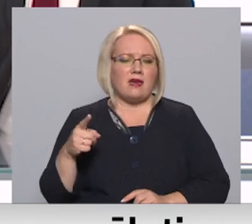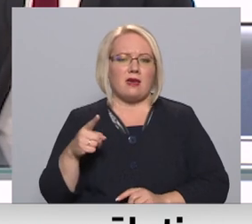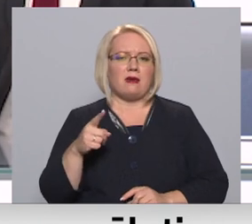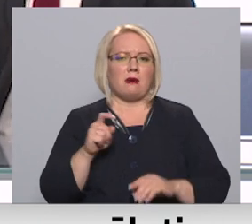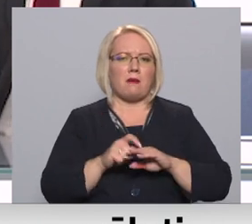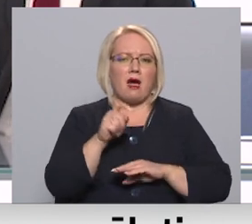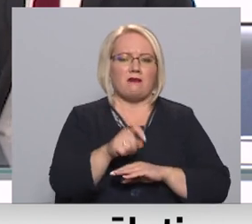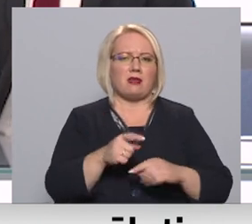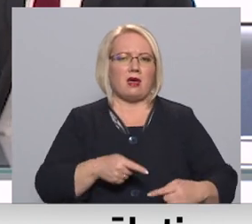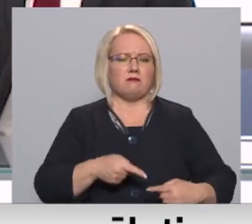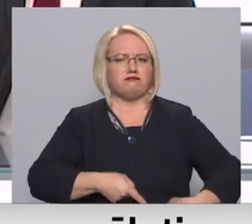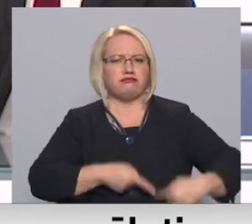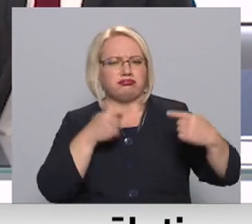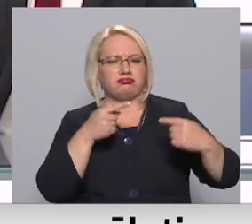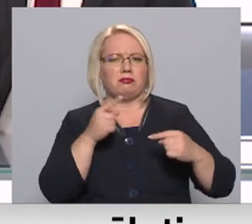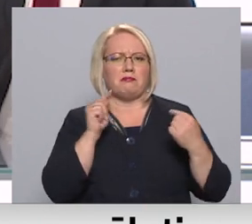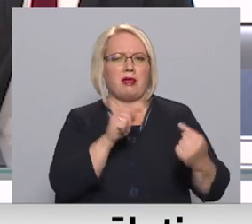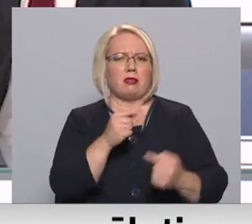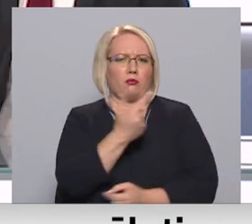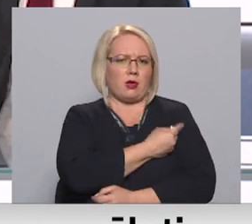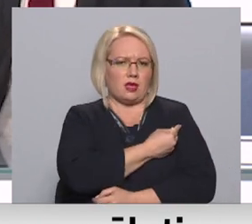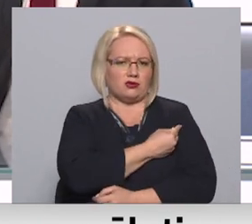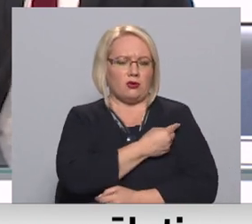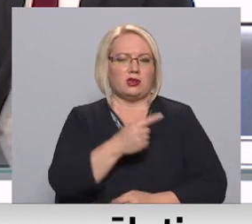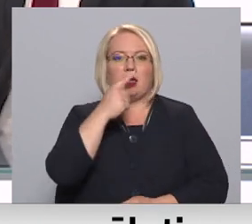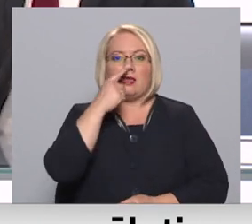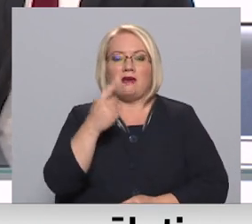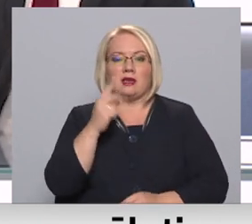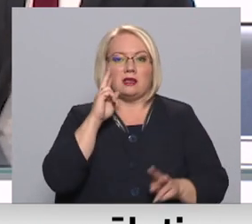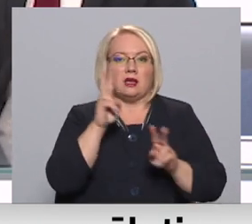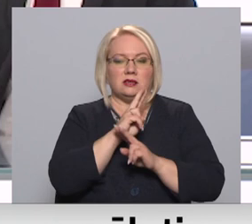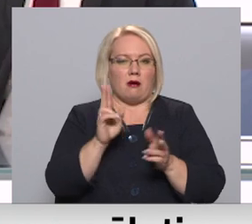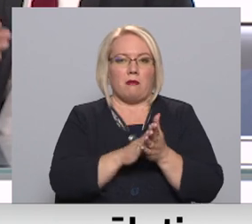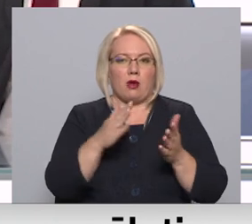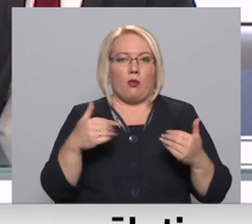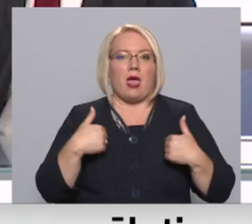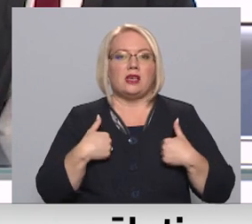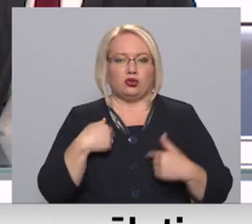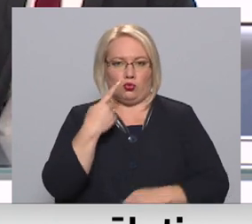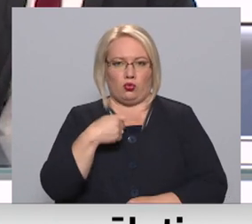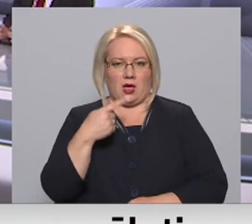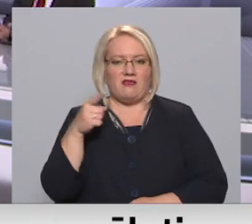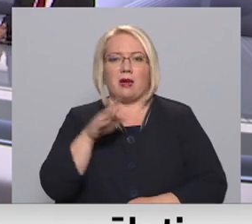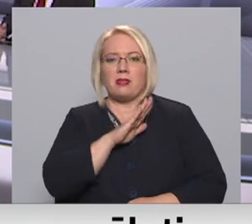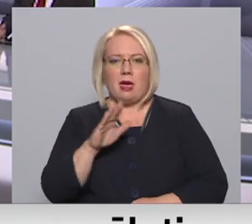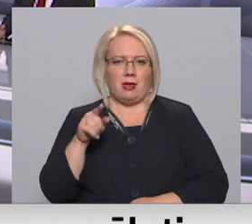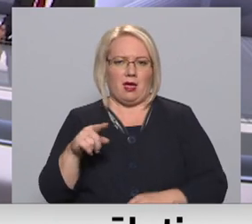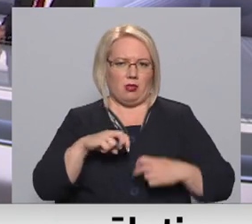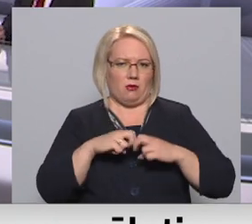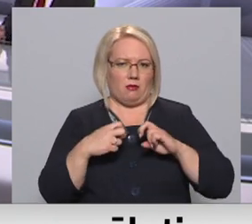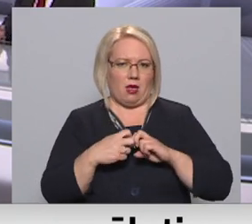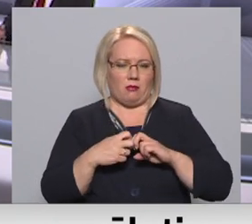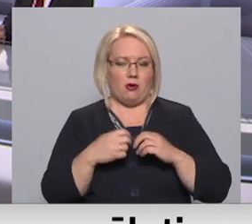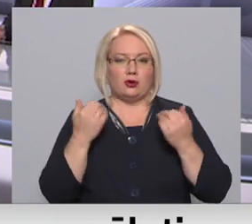pretestību sabiedrībā pret potēšanos? Neviens viņi nesaprata vispār, pa ko es runāju. Viņam nebija šis izaicinājums. Šobrīd